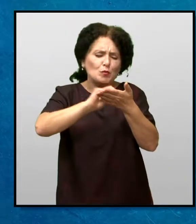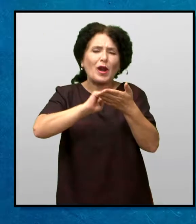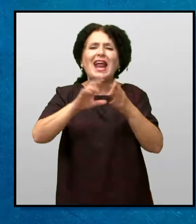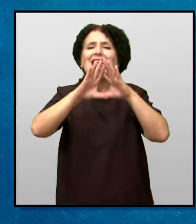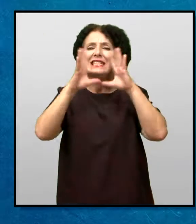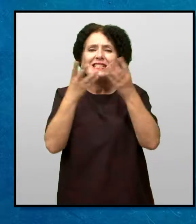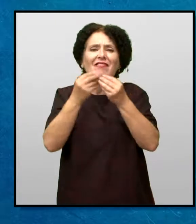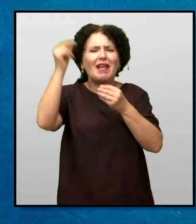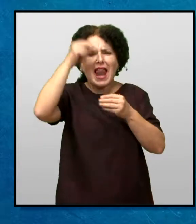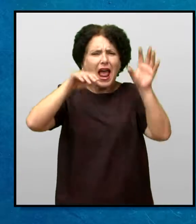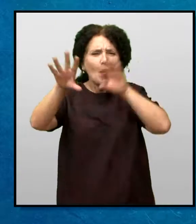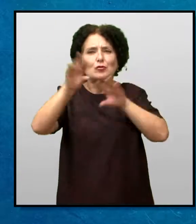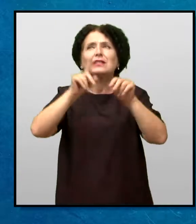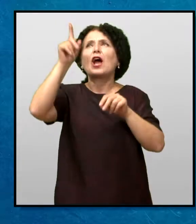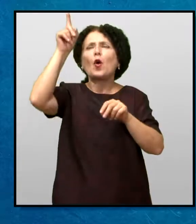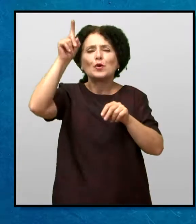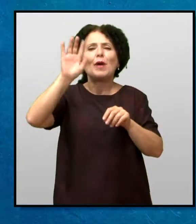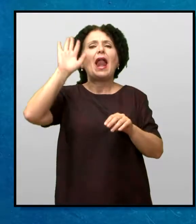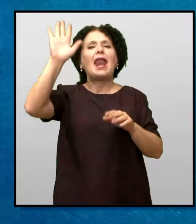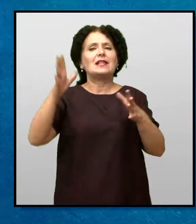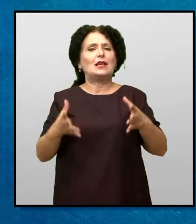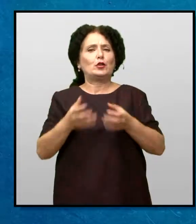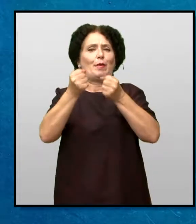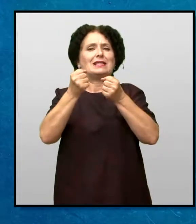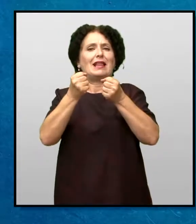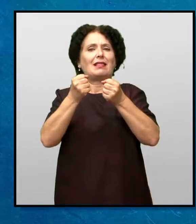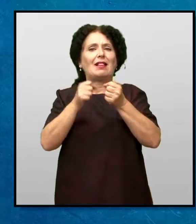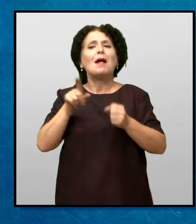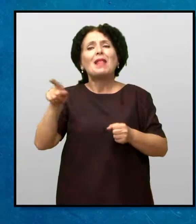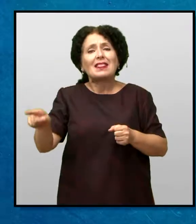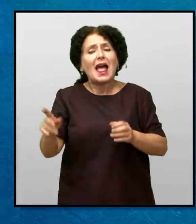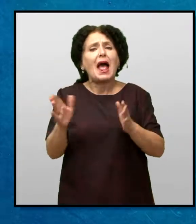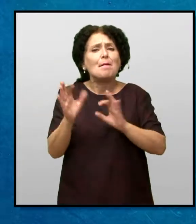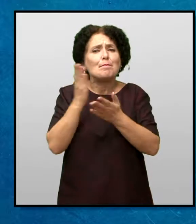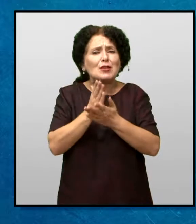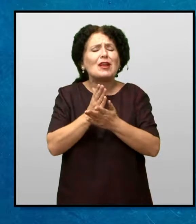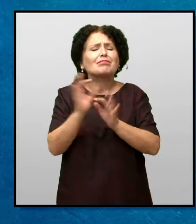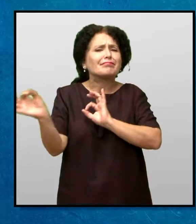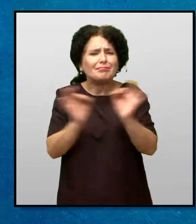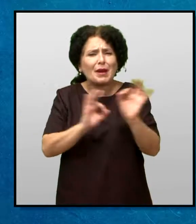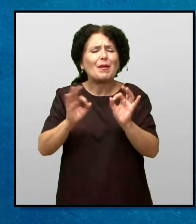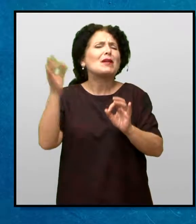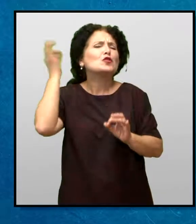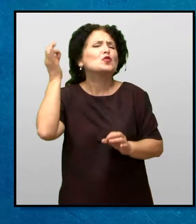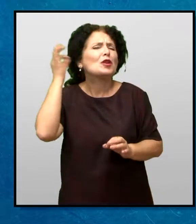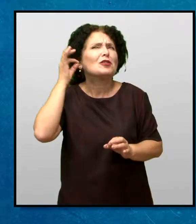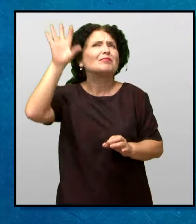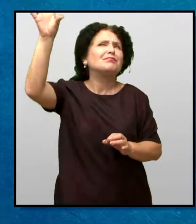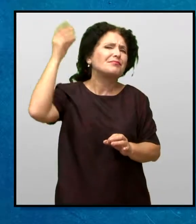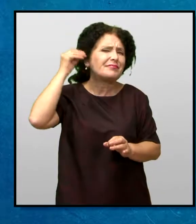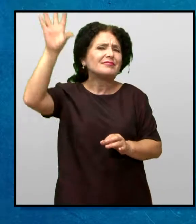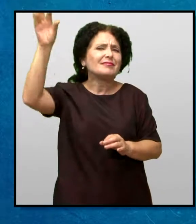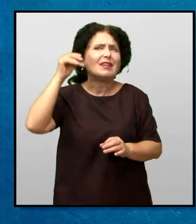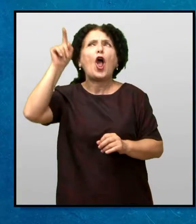научиш се што можеше За Бог и за незиниот спасител Таа беше подготвена да слушне Се што Бог